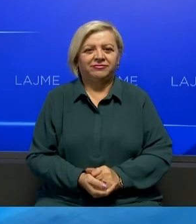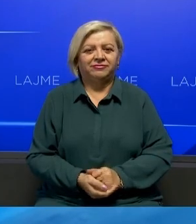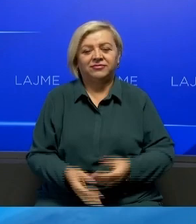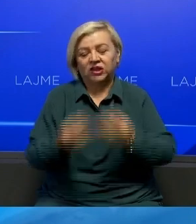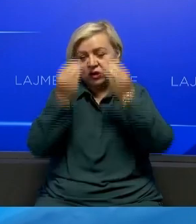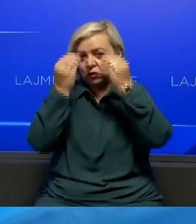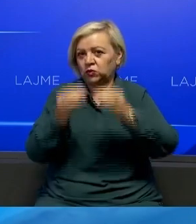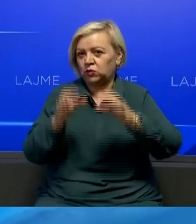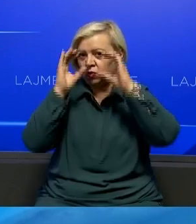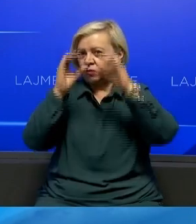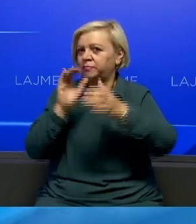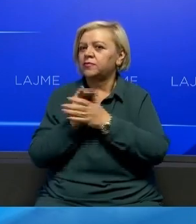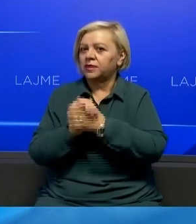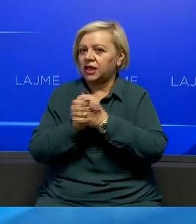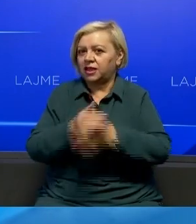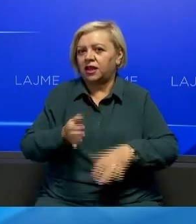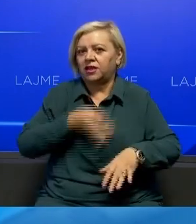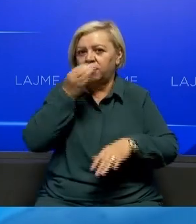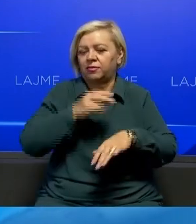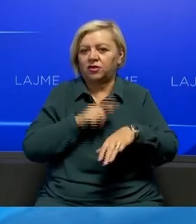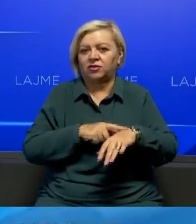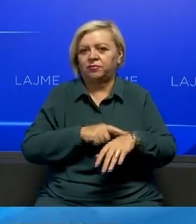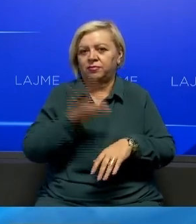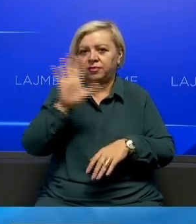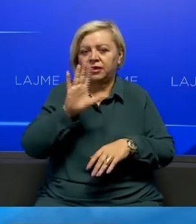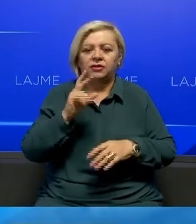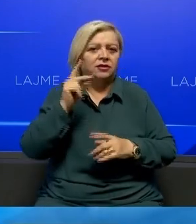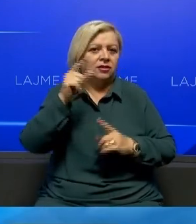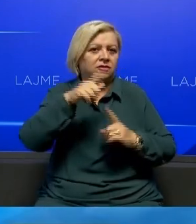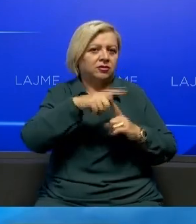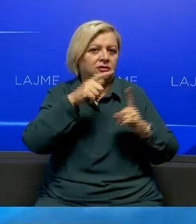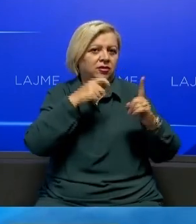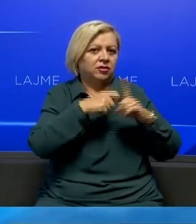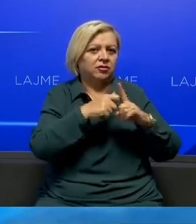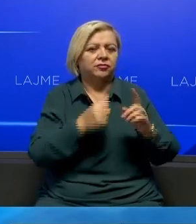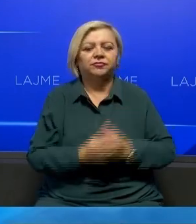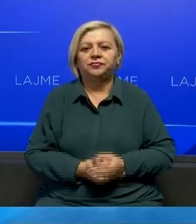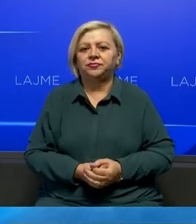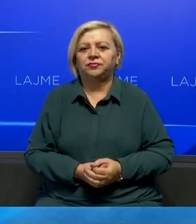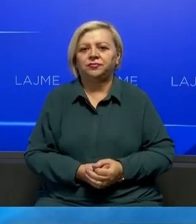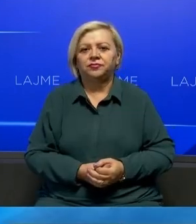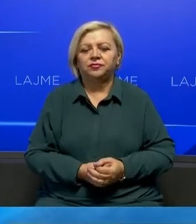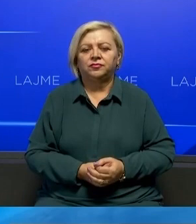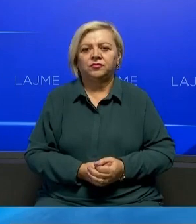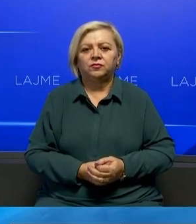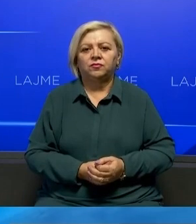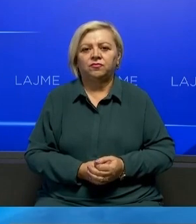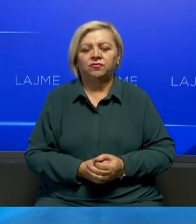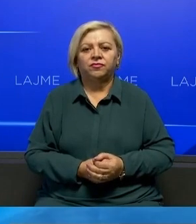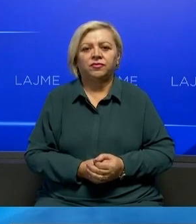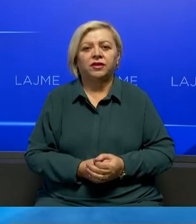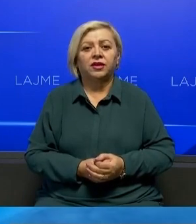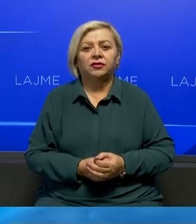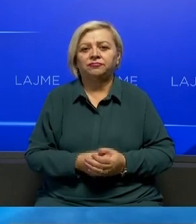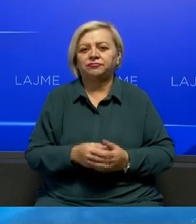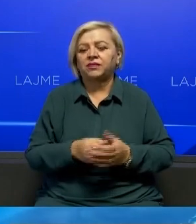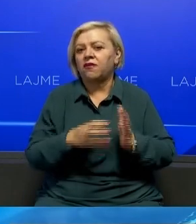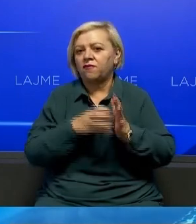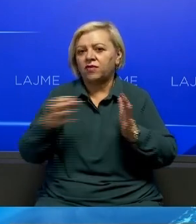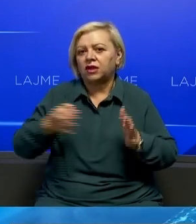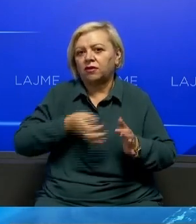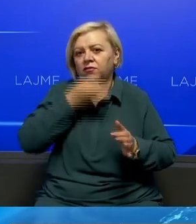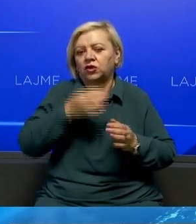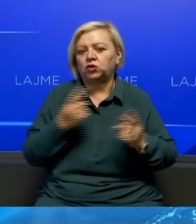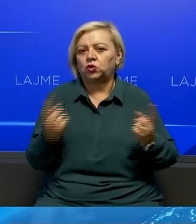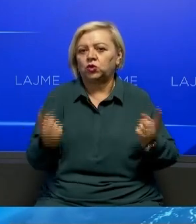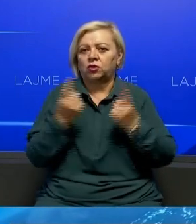Të nëruar që guajs për shëndetje, jeni me edicionin e lajme vetorës për 7 të mbëdjet, të në Radio Televizionin Publik të Kosovës, në mnudat në vazhdim jë njoj me